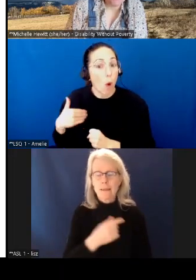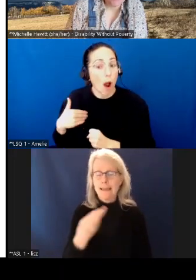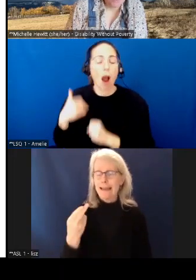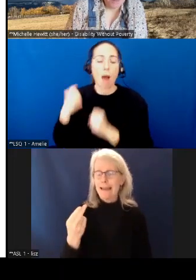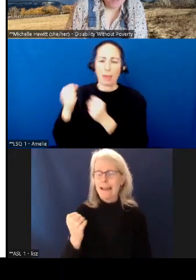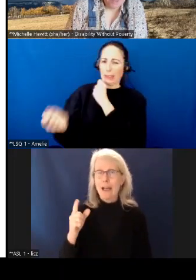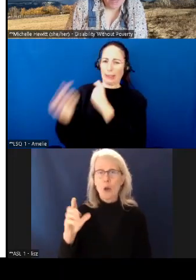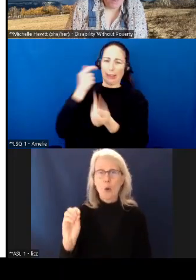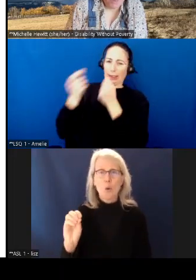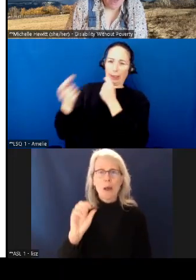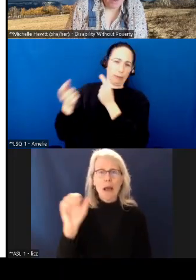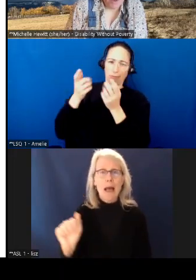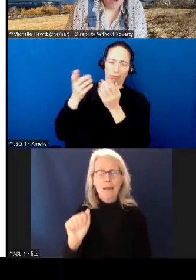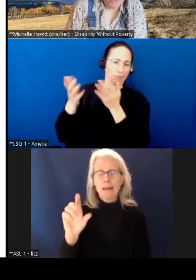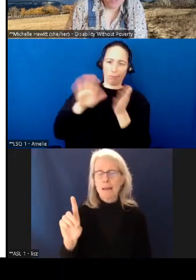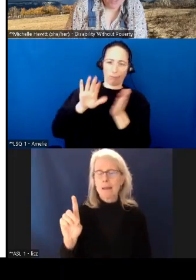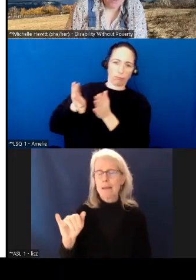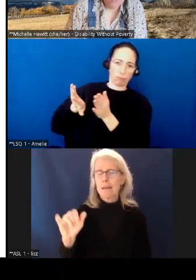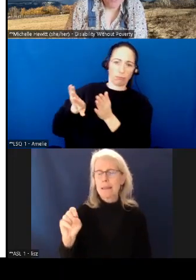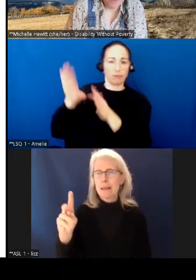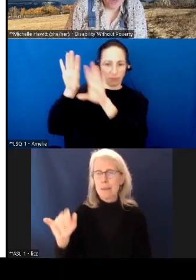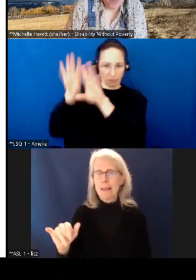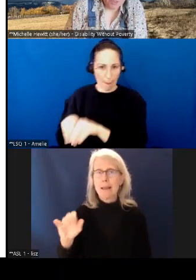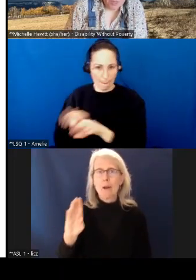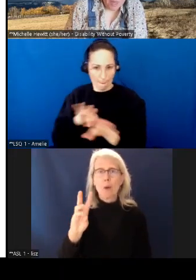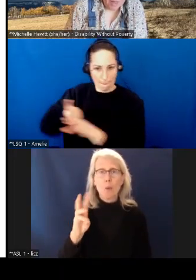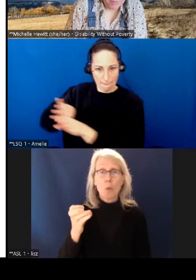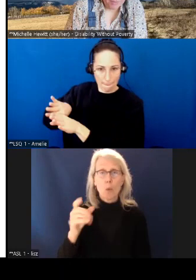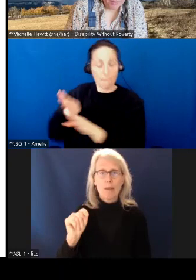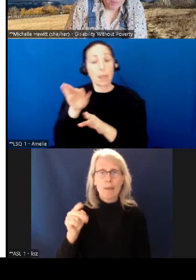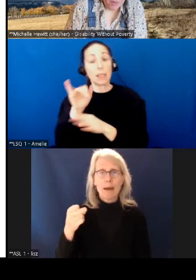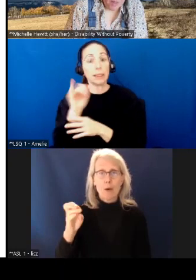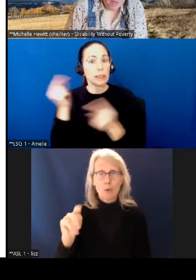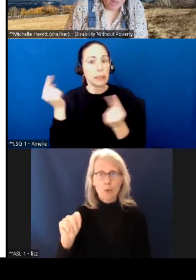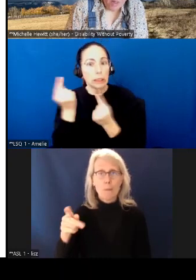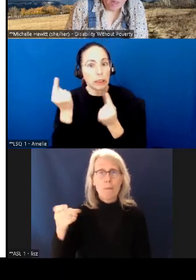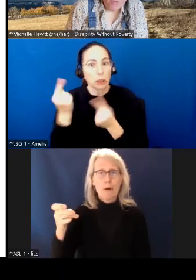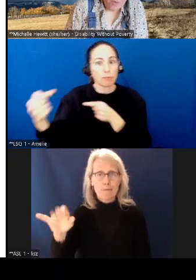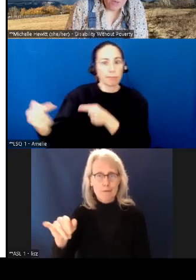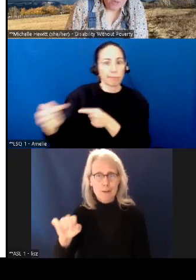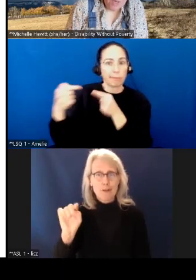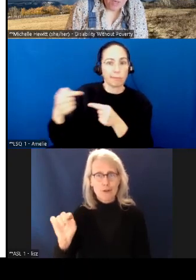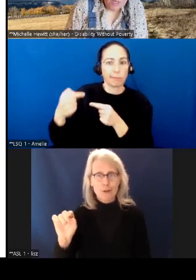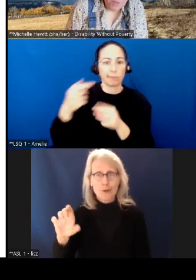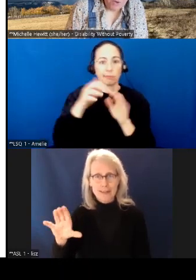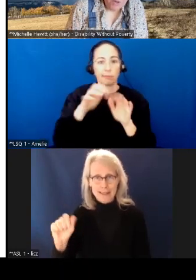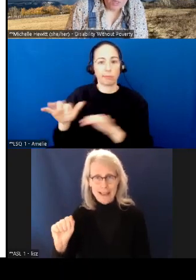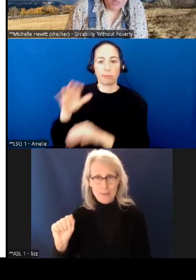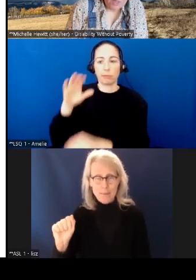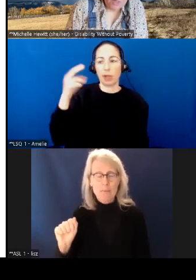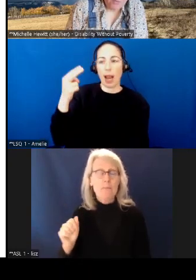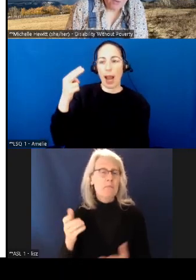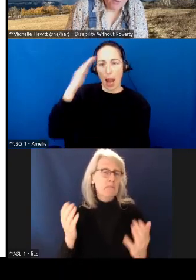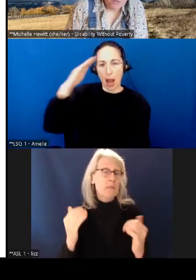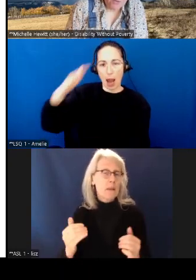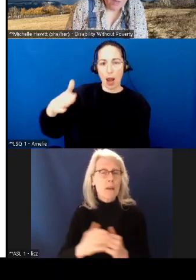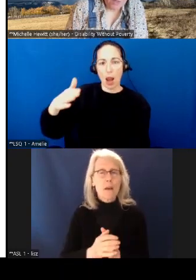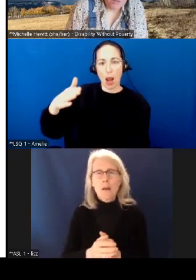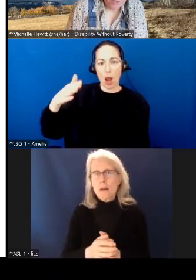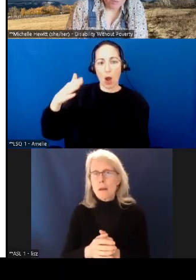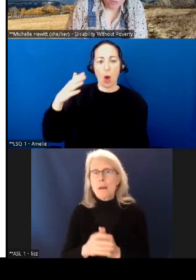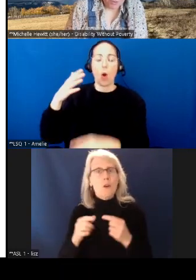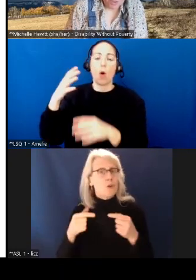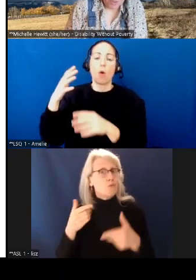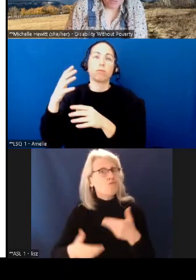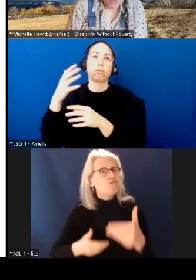causer des distractions. Et donc, si vous avez des problèmes, vous pouvez écrire à hello à disabilitywithoutpoverty.ca.